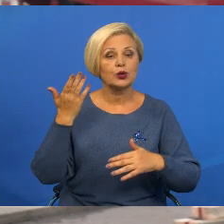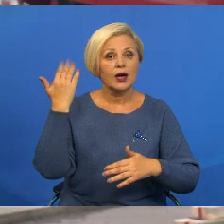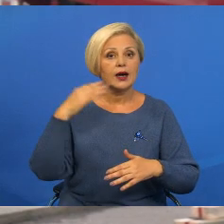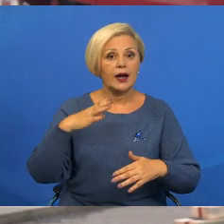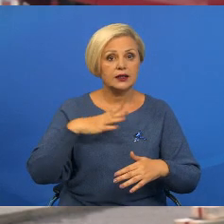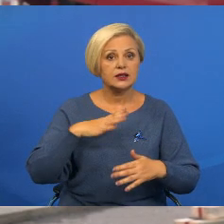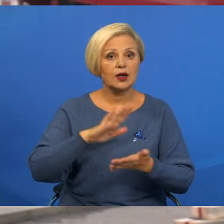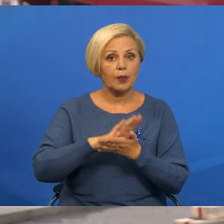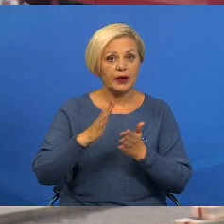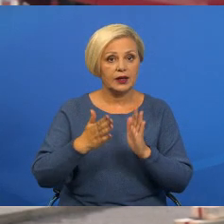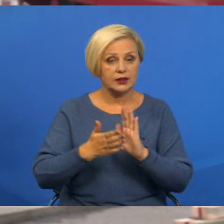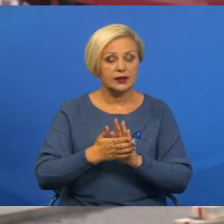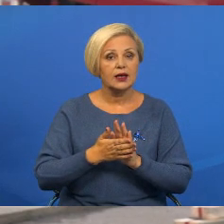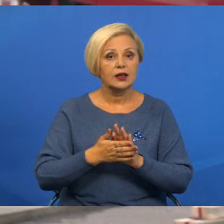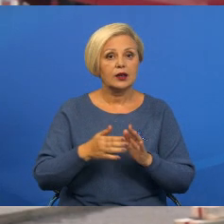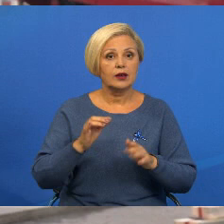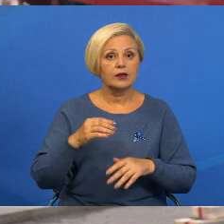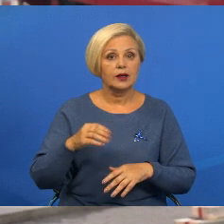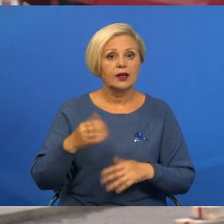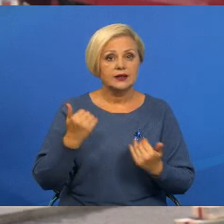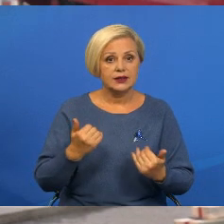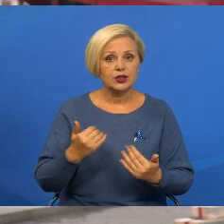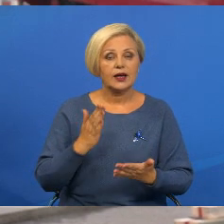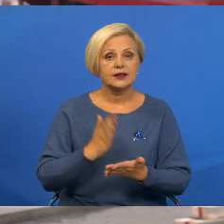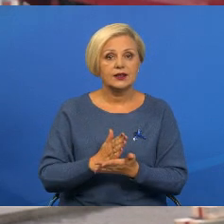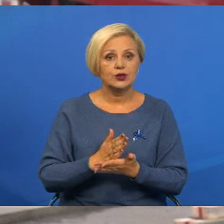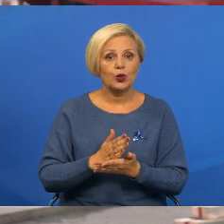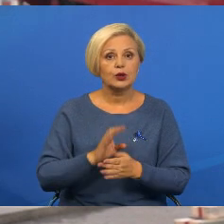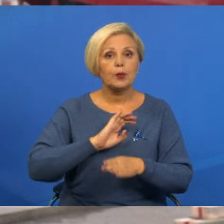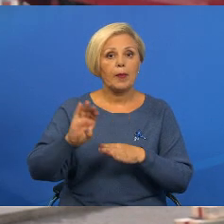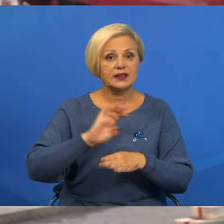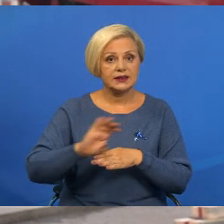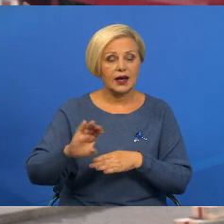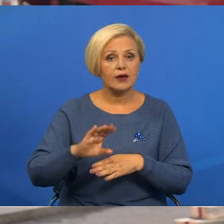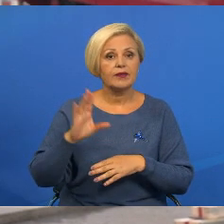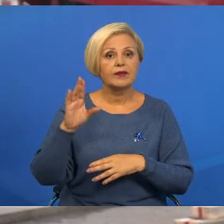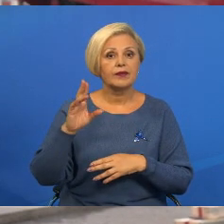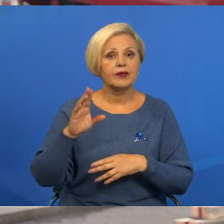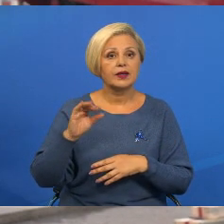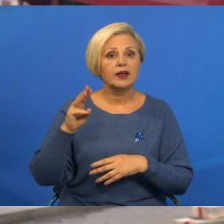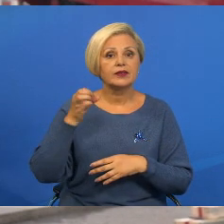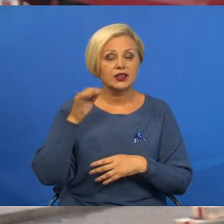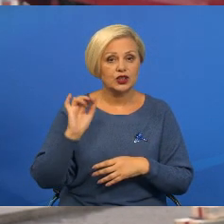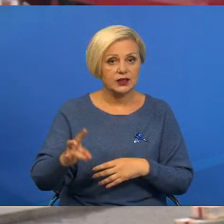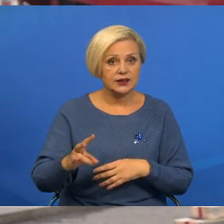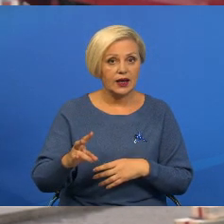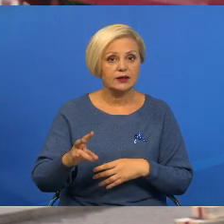изначально для Европы предназначены. Идет поставки в Таджикистан.